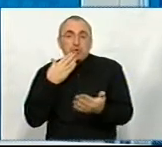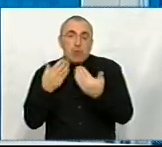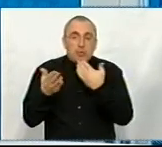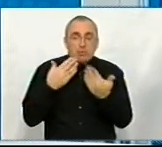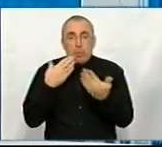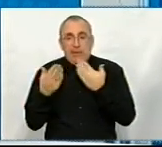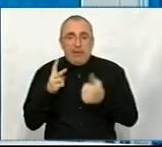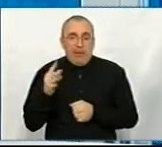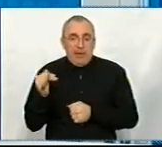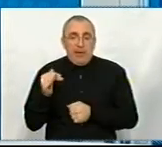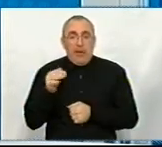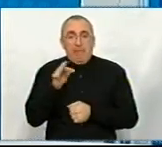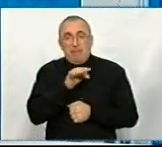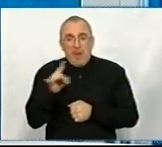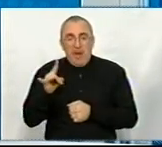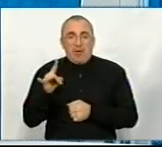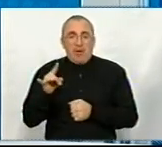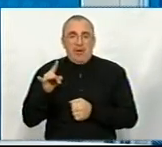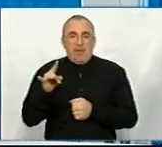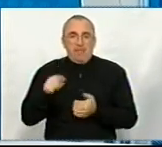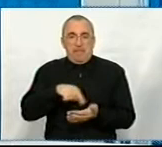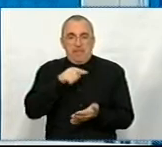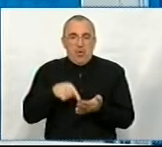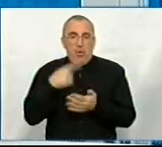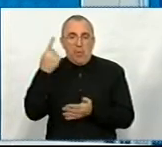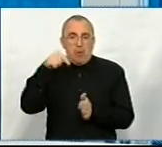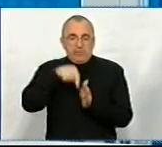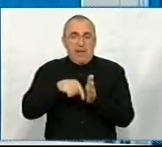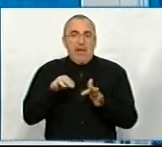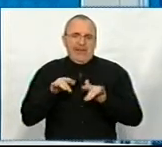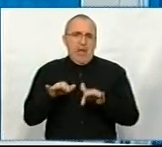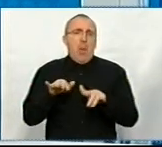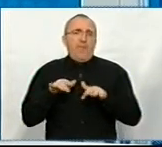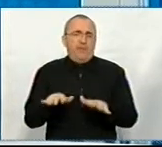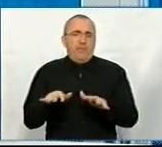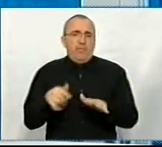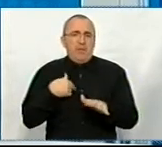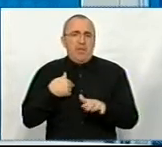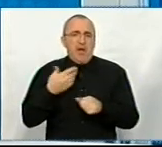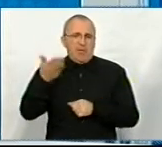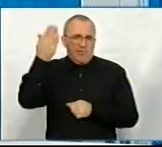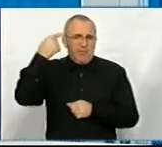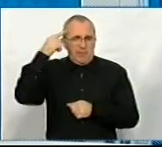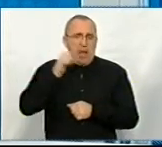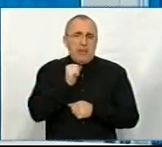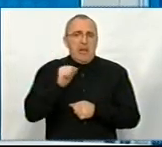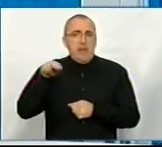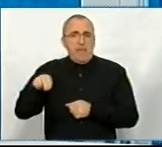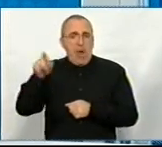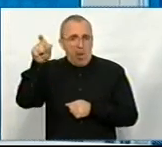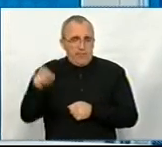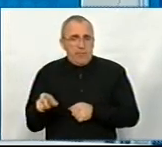з мерами міста обласного значення, скажімо так, ділові. Я досить давно знаю Андрія Павловича,